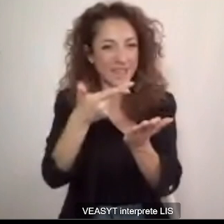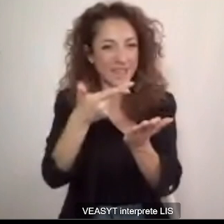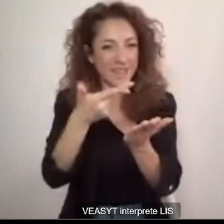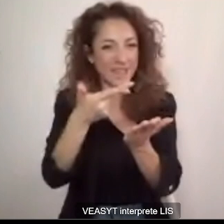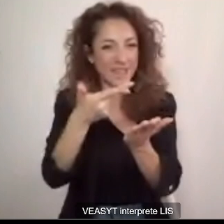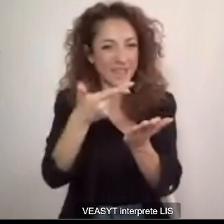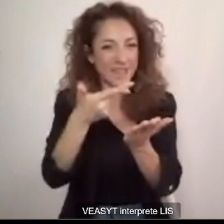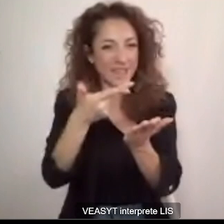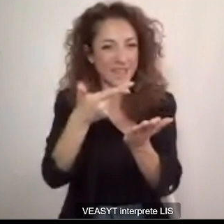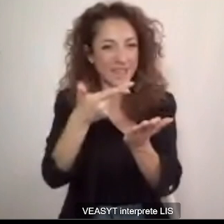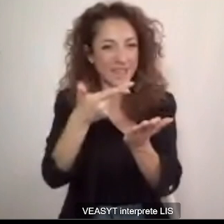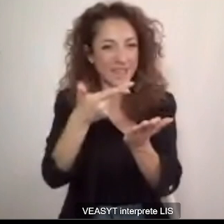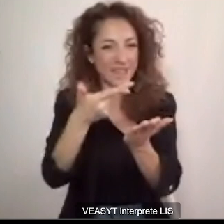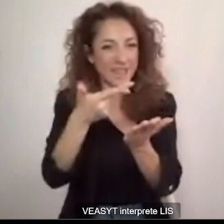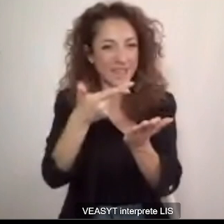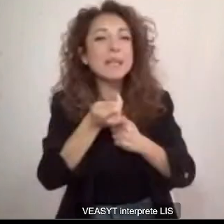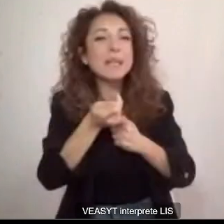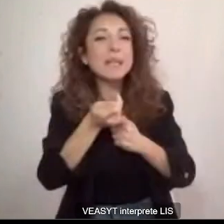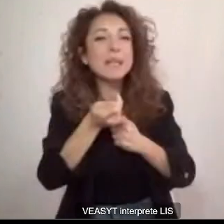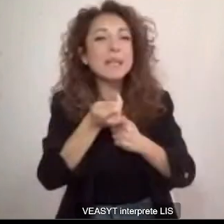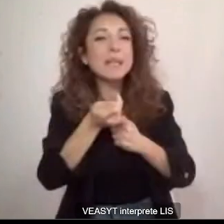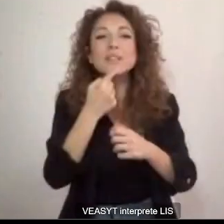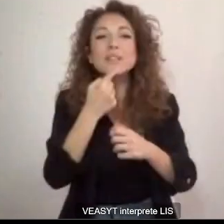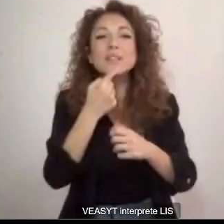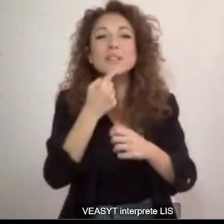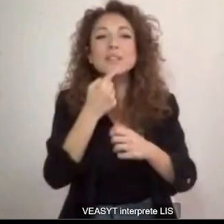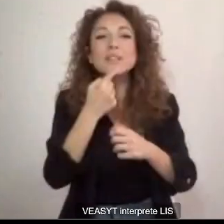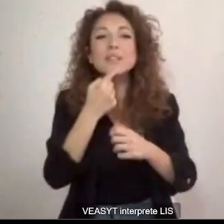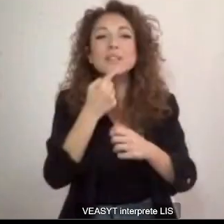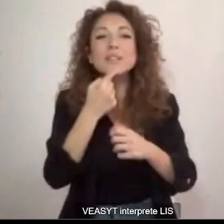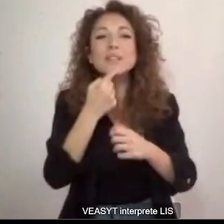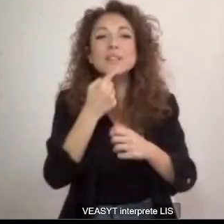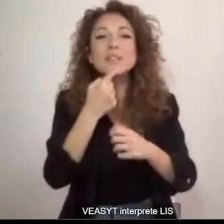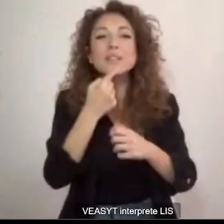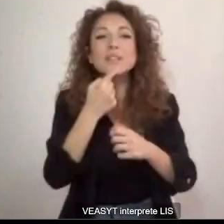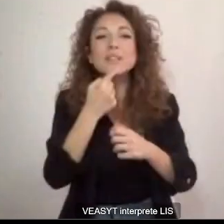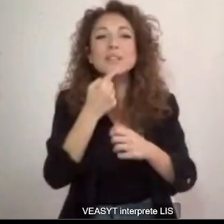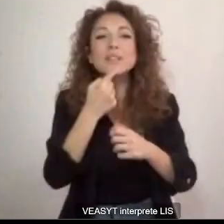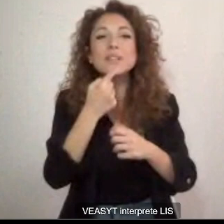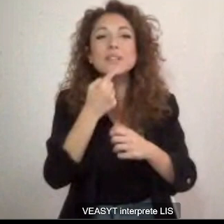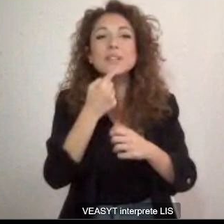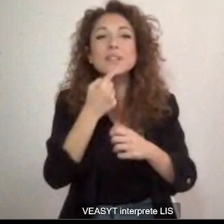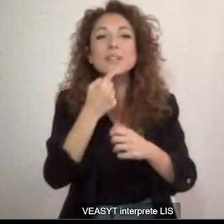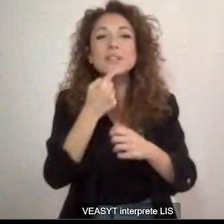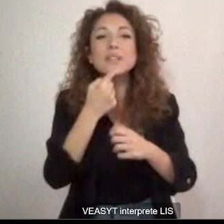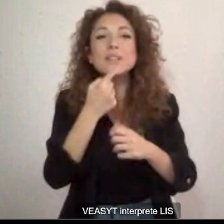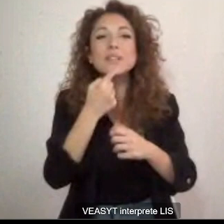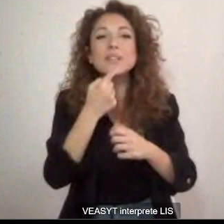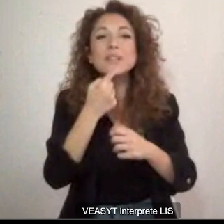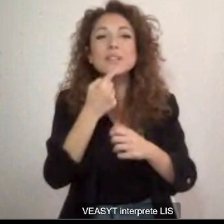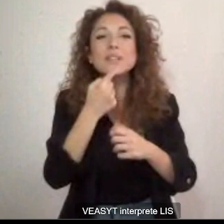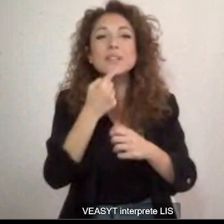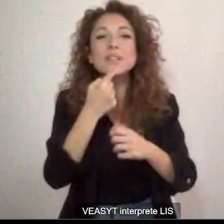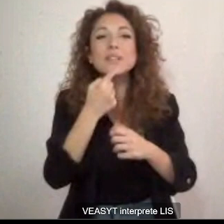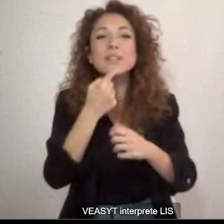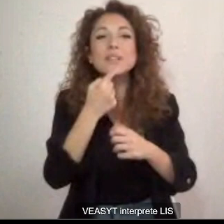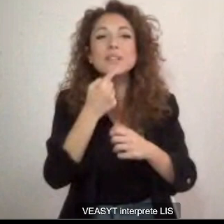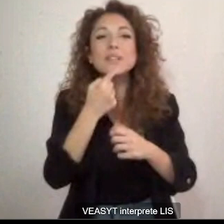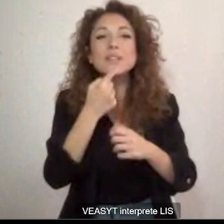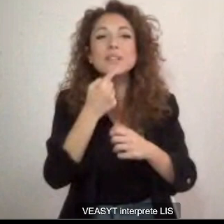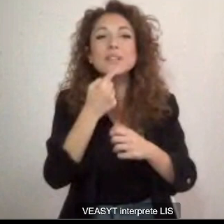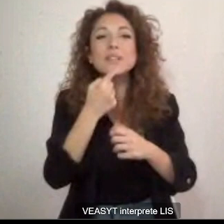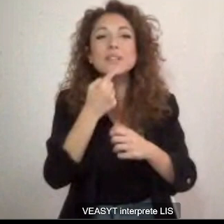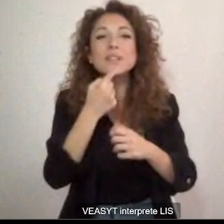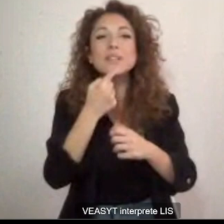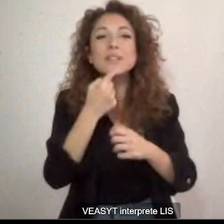per chi come Fondazione Verona Mino Jerusalem aveva un sogno che non ha mai realizzato quello di formarsi, di confrontarsi perché